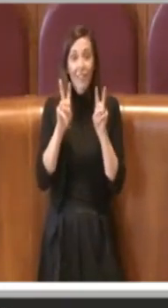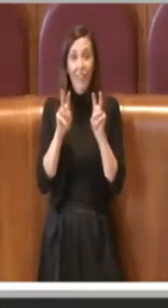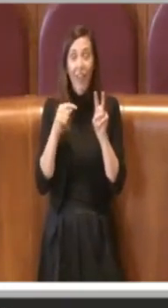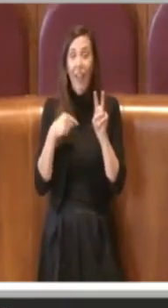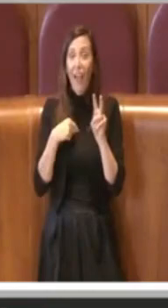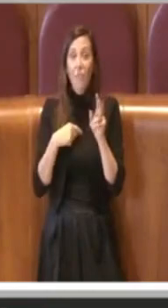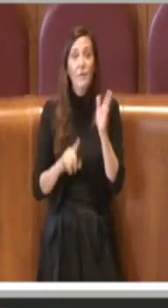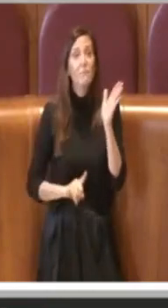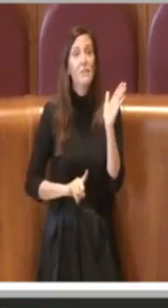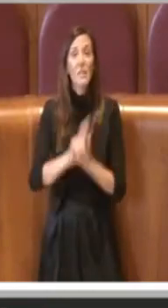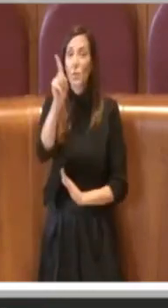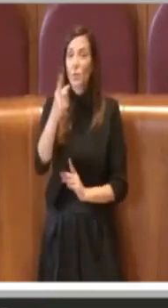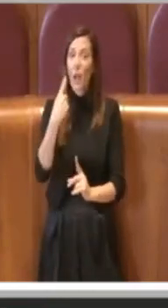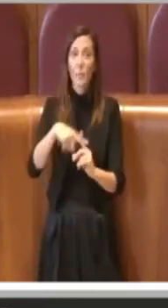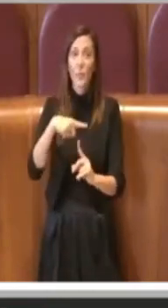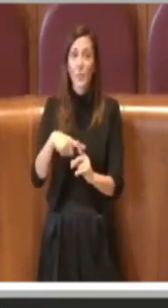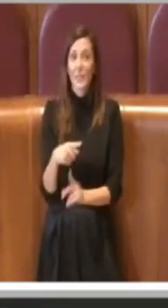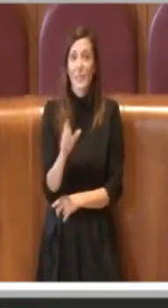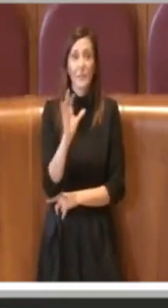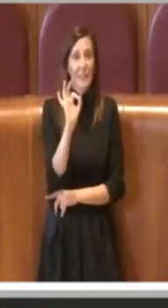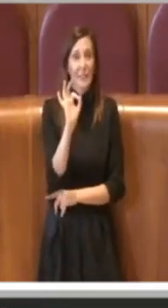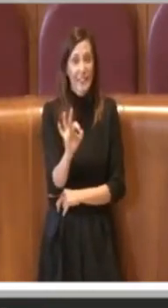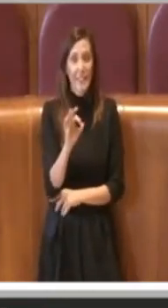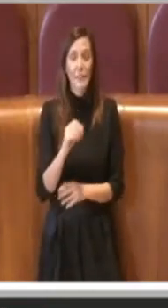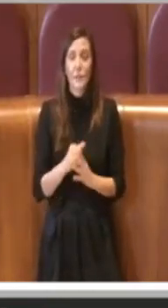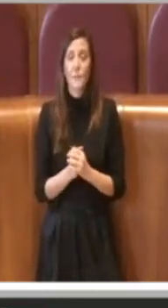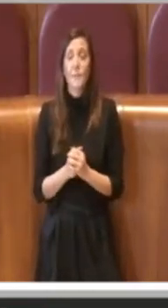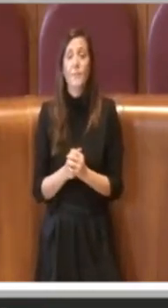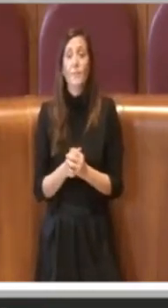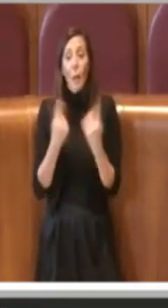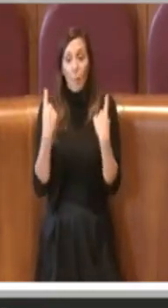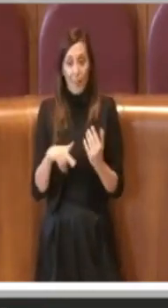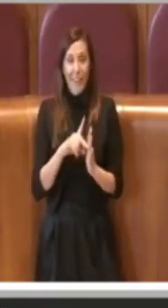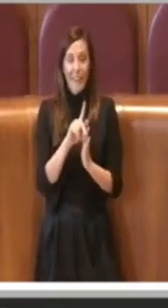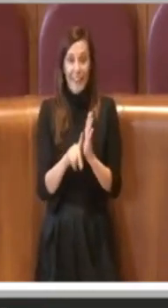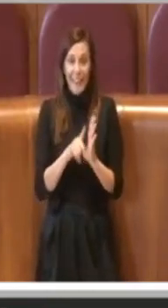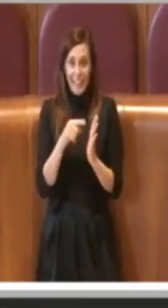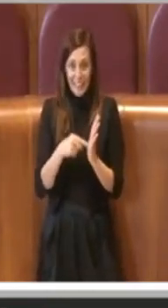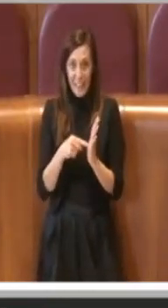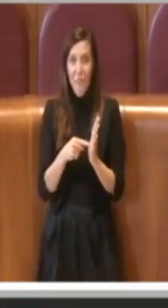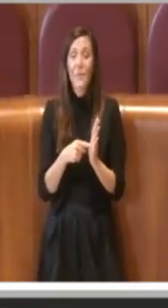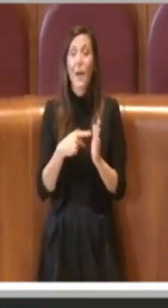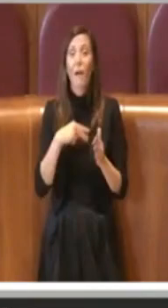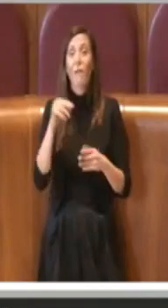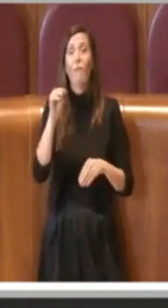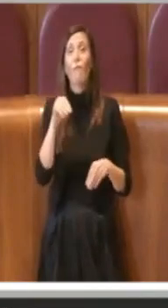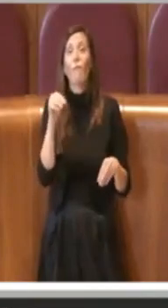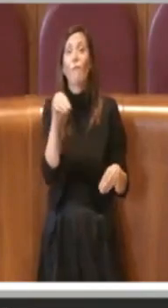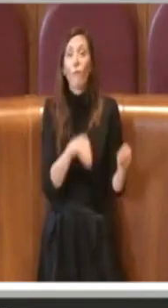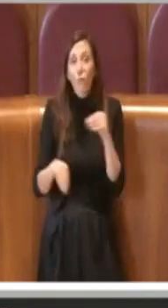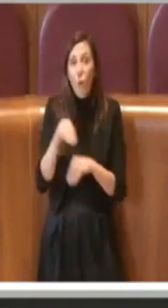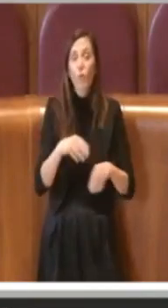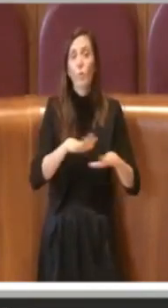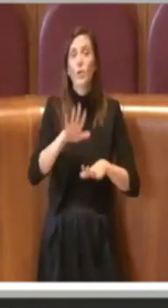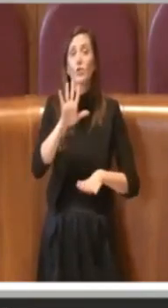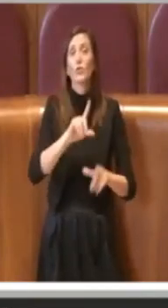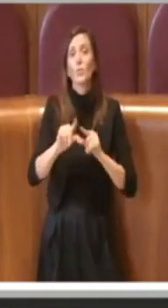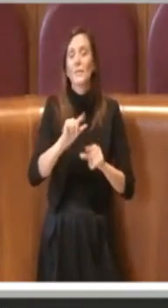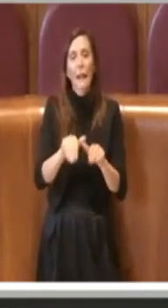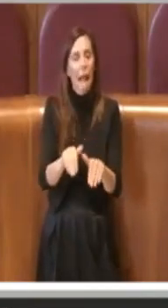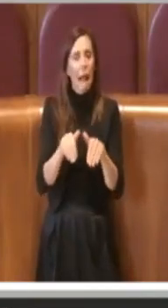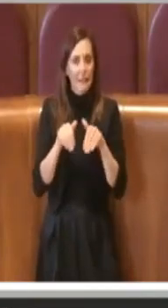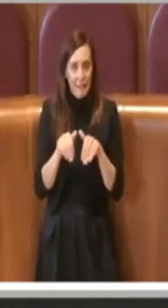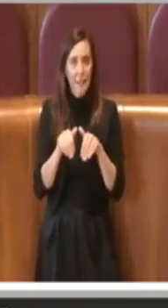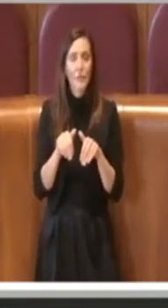risvolto positivo. Su questa delibera, presidente, il voto del Movimento 5 Stelle sarà di astensione, io